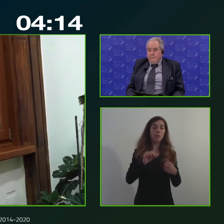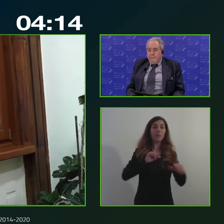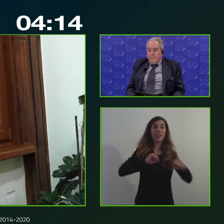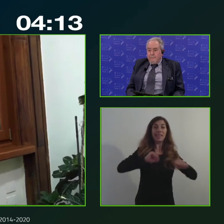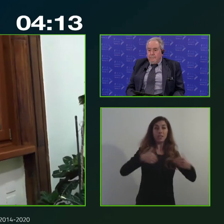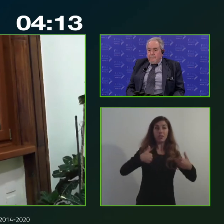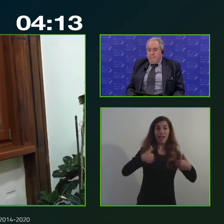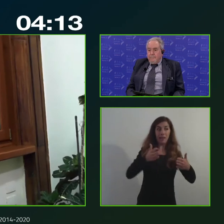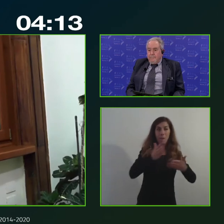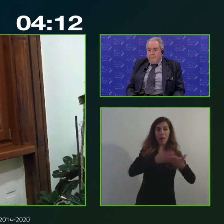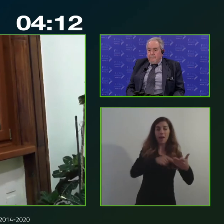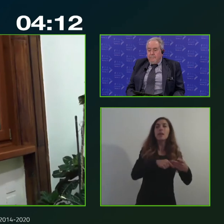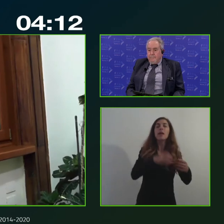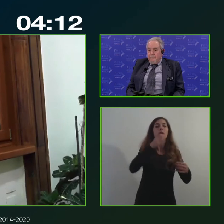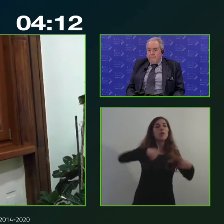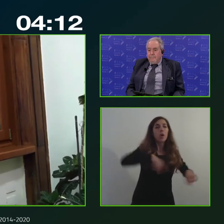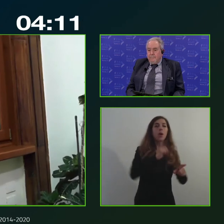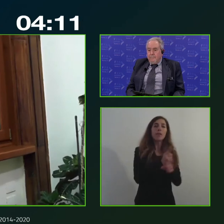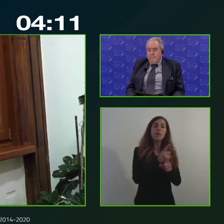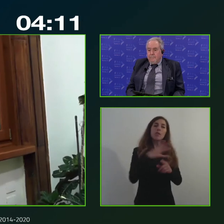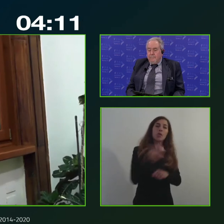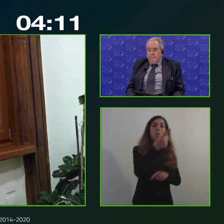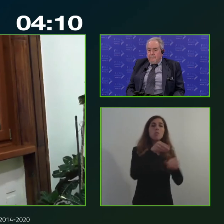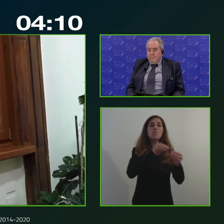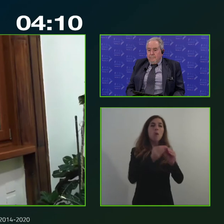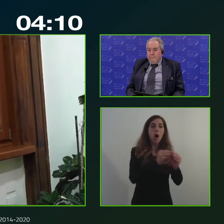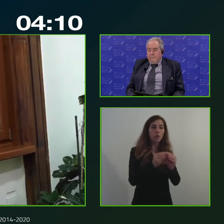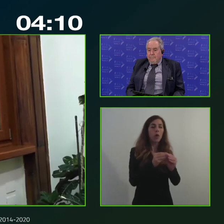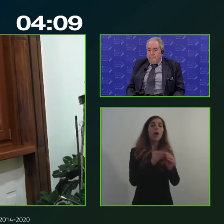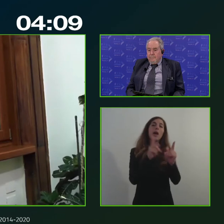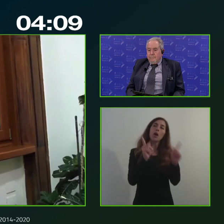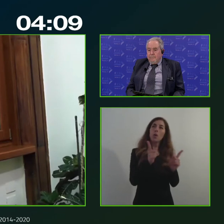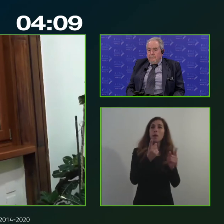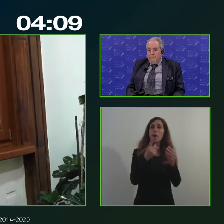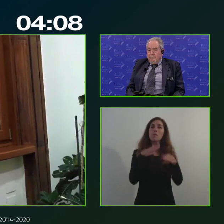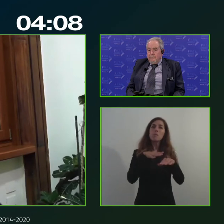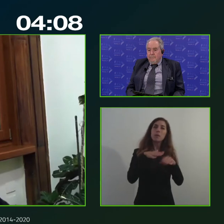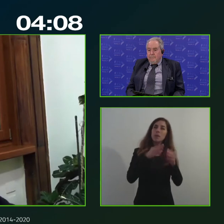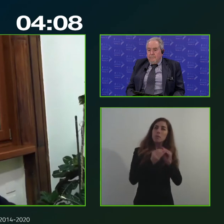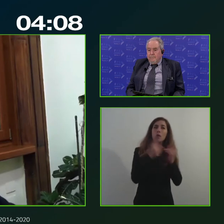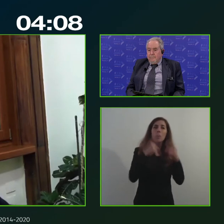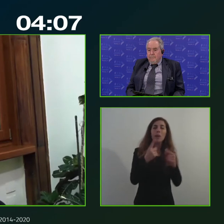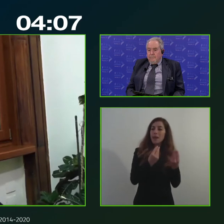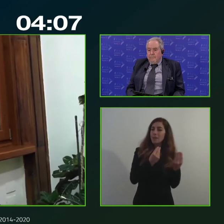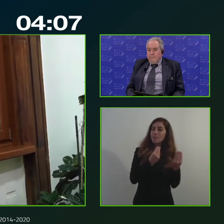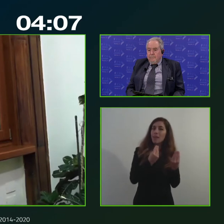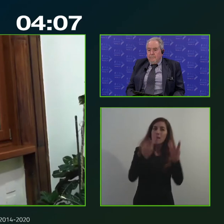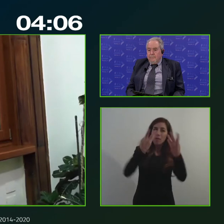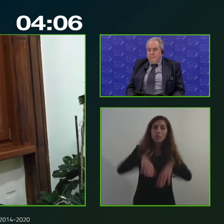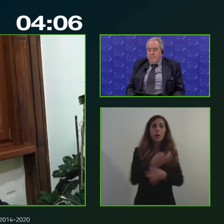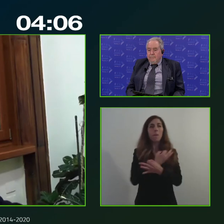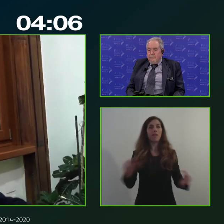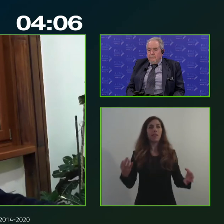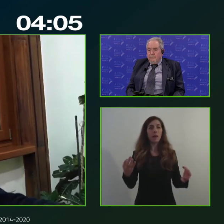trovare delle modalità dobbiamo trovare delle formule affinché tutto questo funzioni perfettamente e da questo punto di vista diciamo